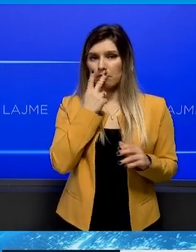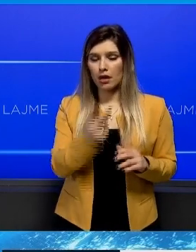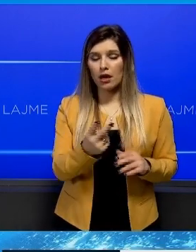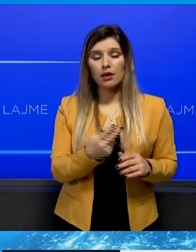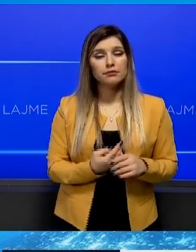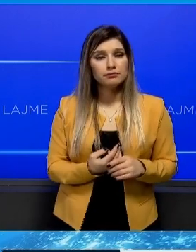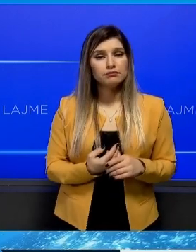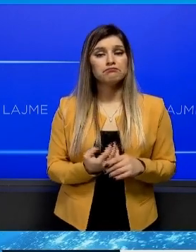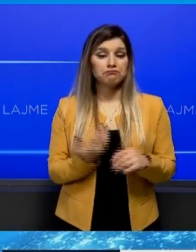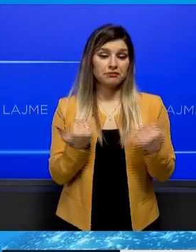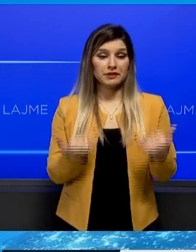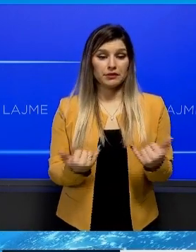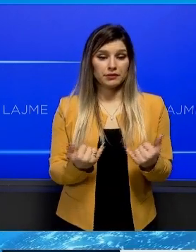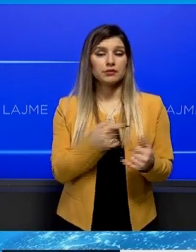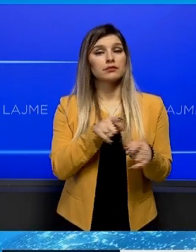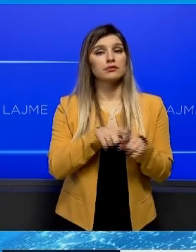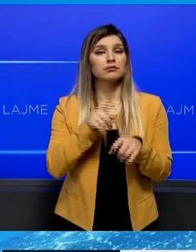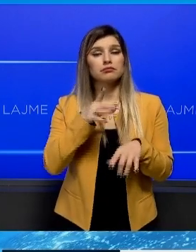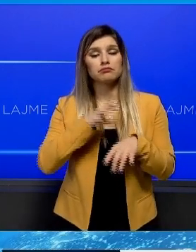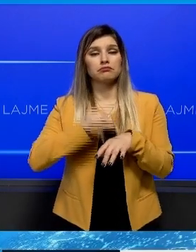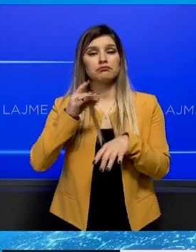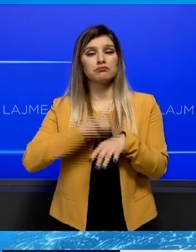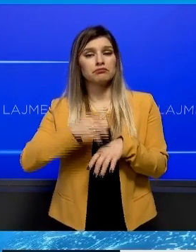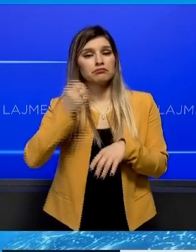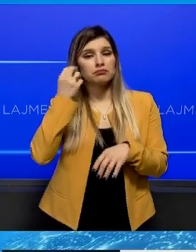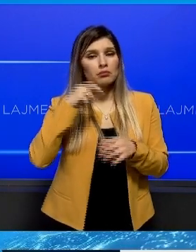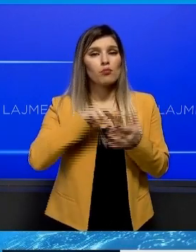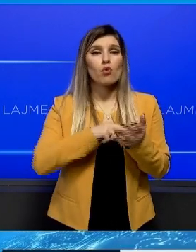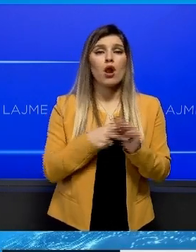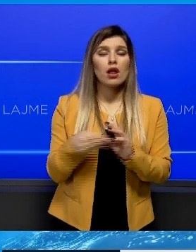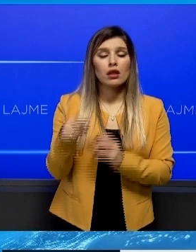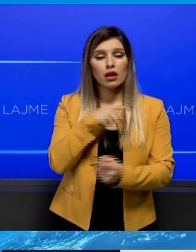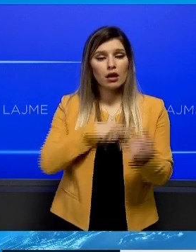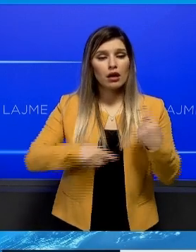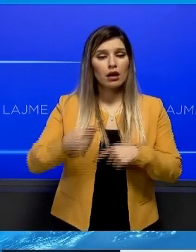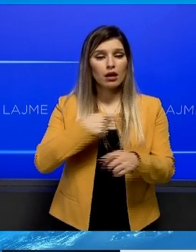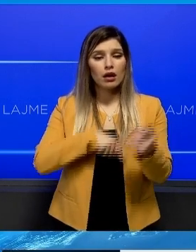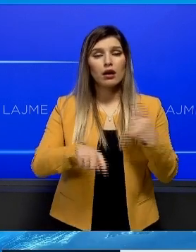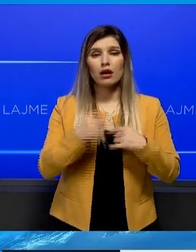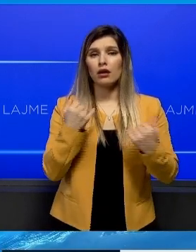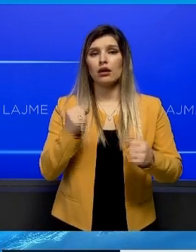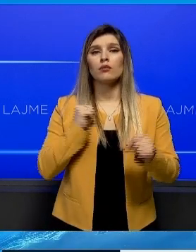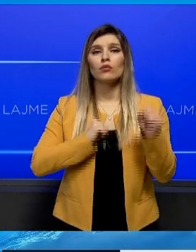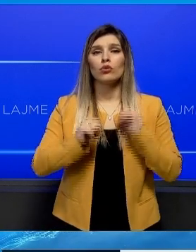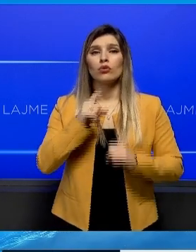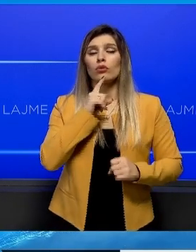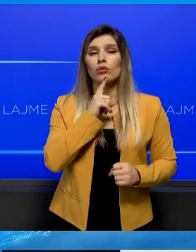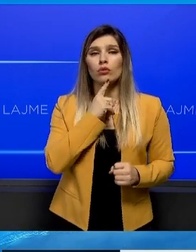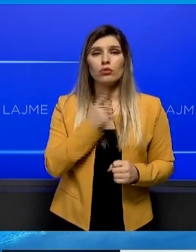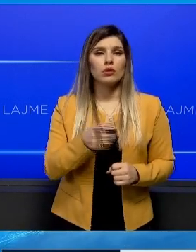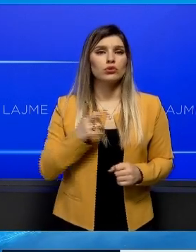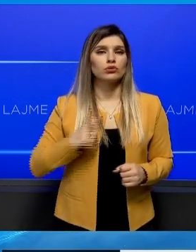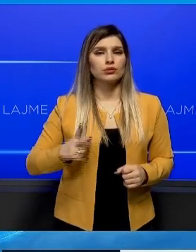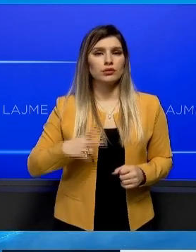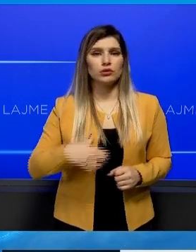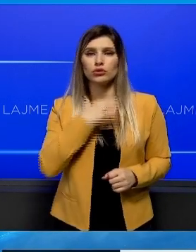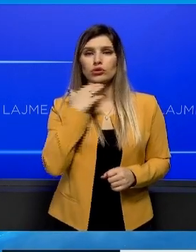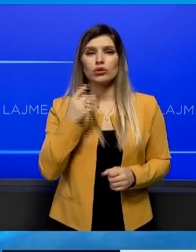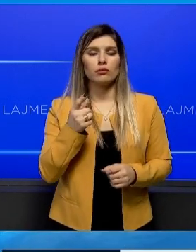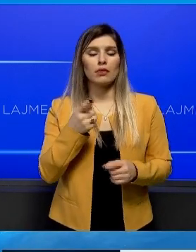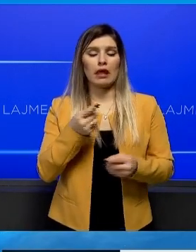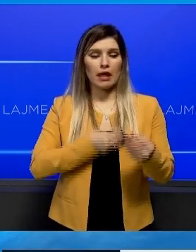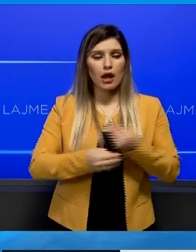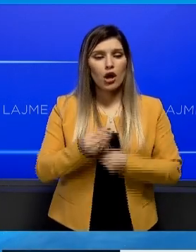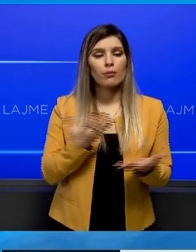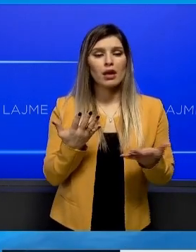civile, dhe sot këtë eksperiment dhe këtë politizim të energetikes për e pagun qëtari i Kosovës, jo vetëm në aspektin në komek, jo